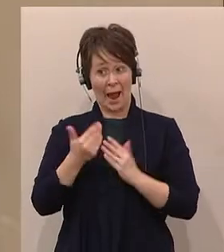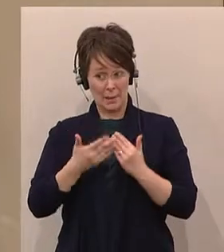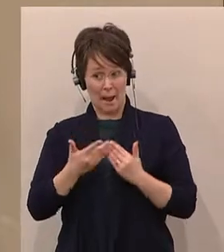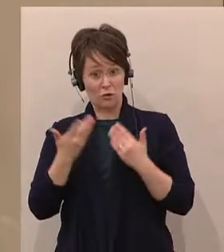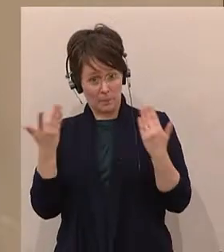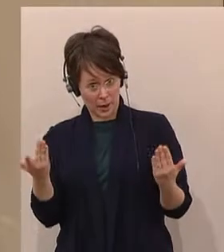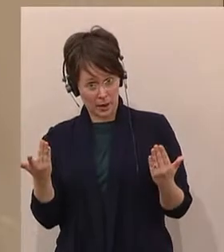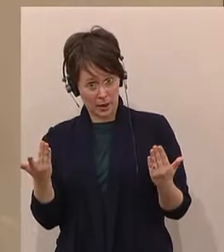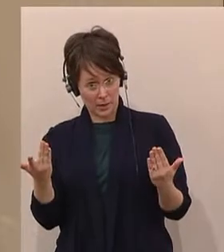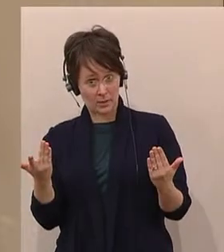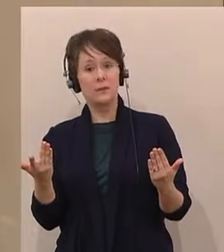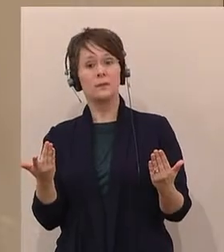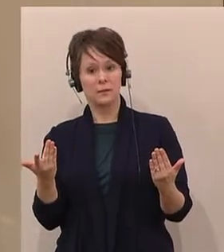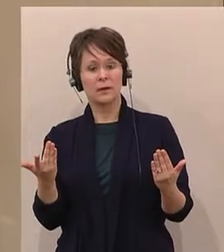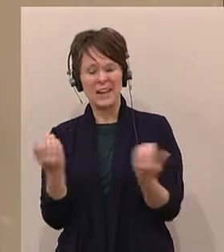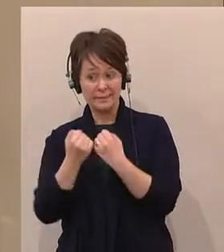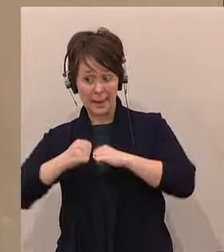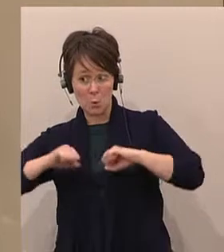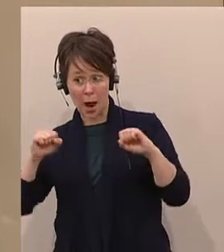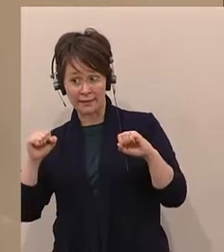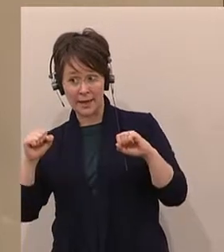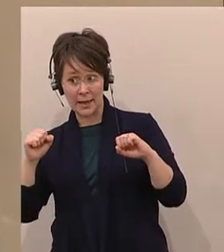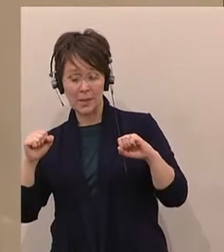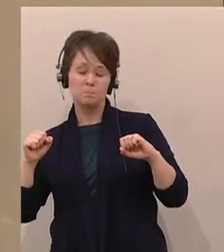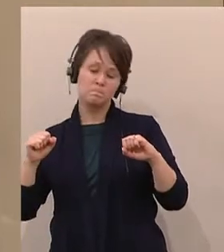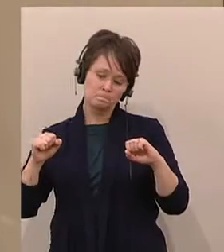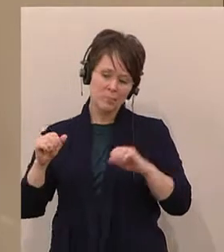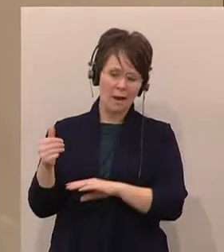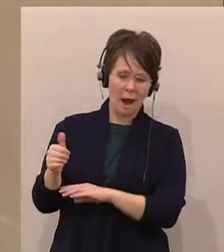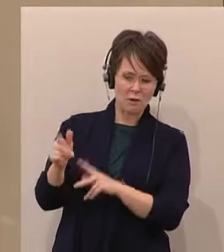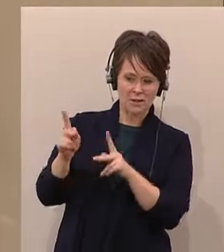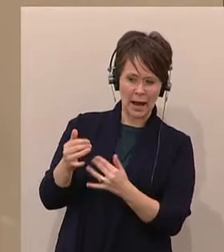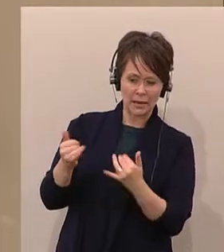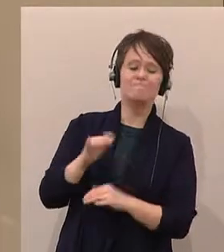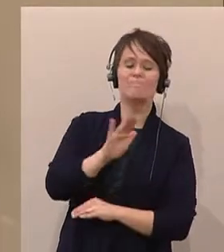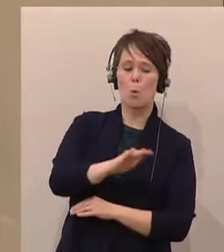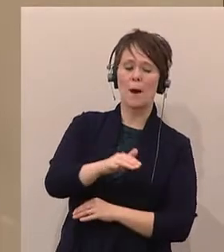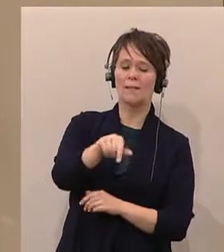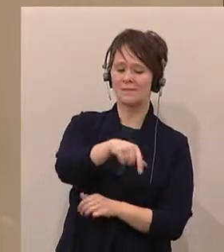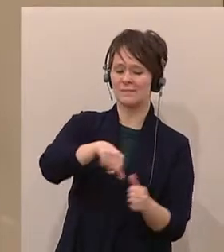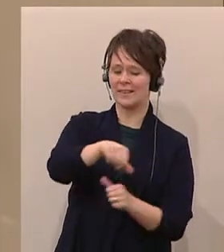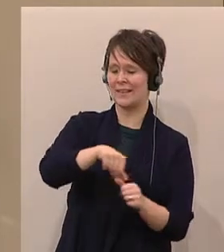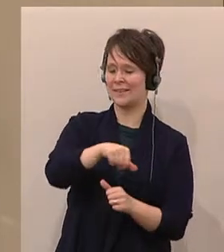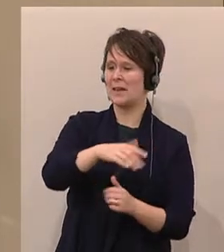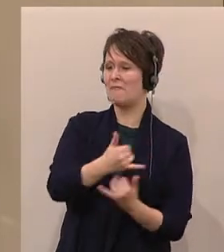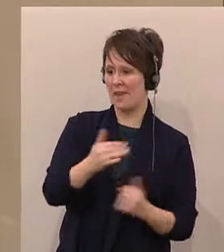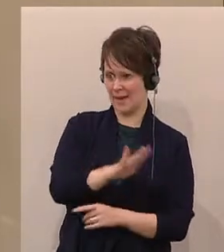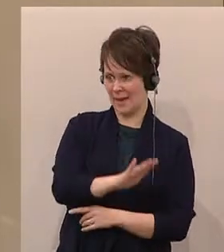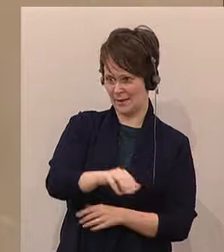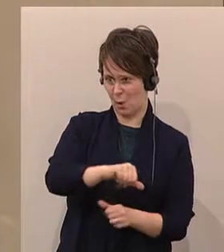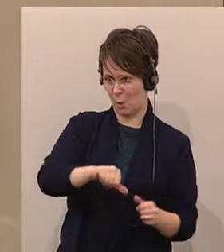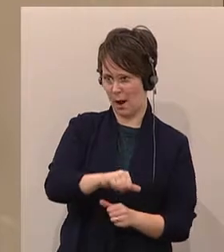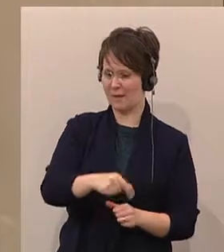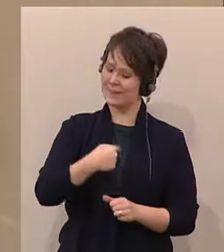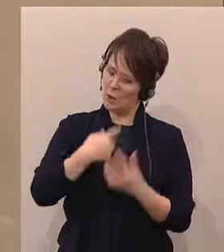Demokratie daran, wie sie mit Kindern auch umgeht. Und ich würde mir im Sinne der Kinder und der Alleinerzieherinnen wünschen, dass wir